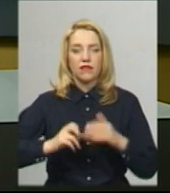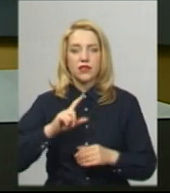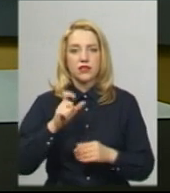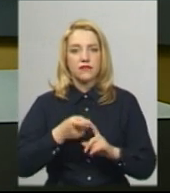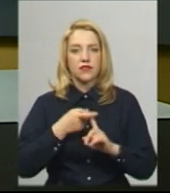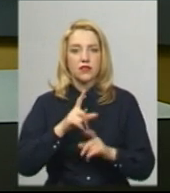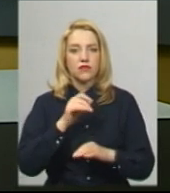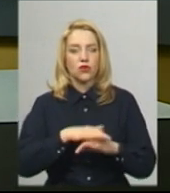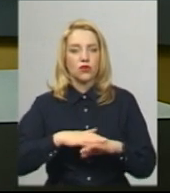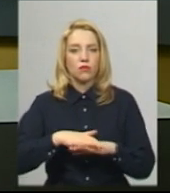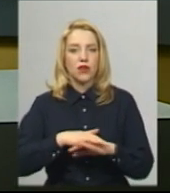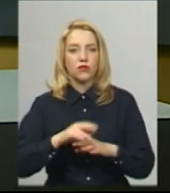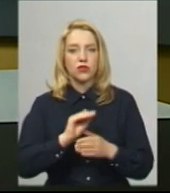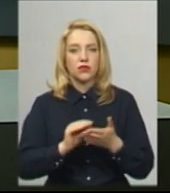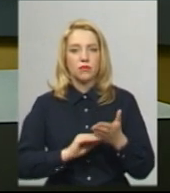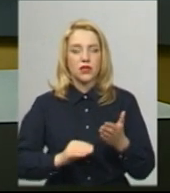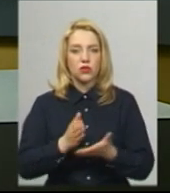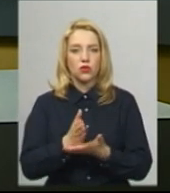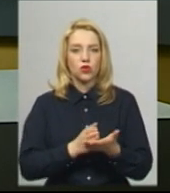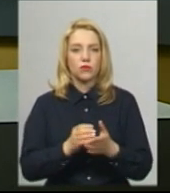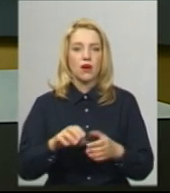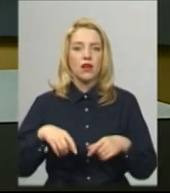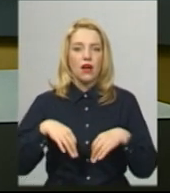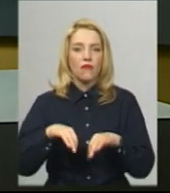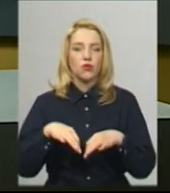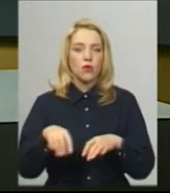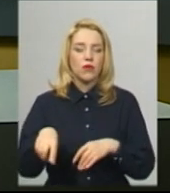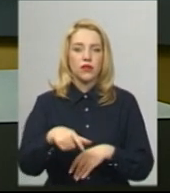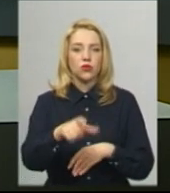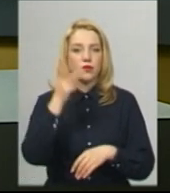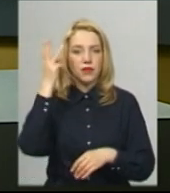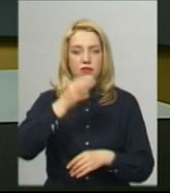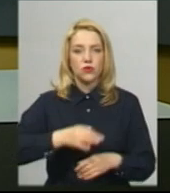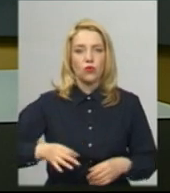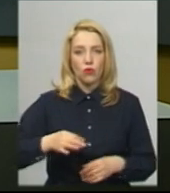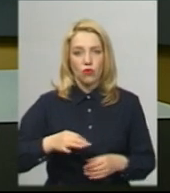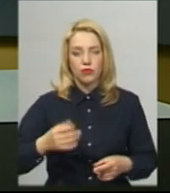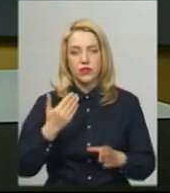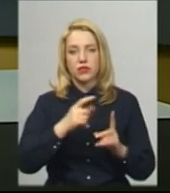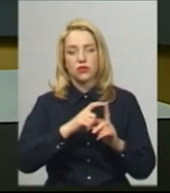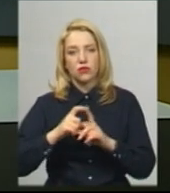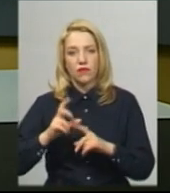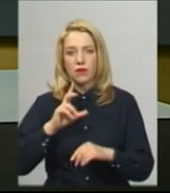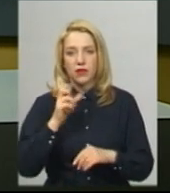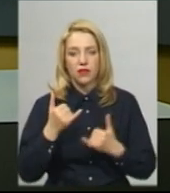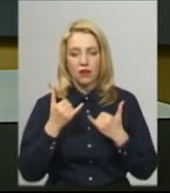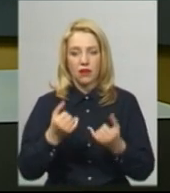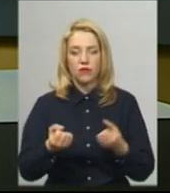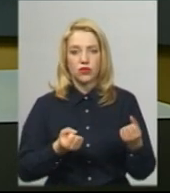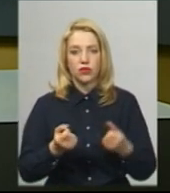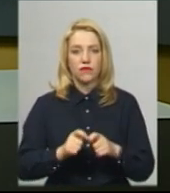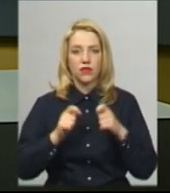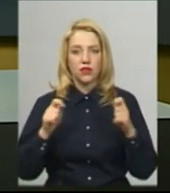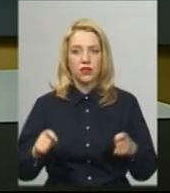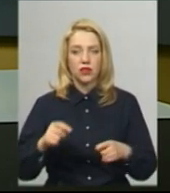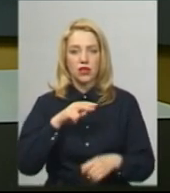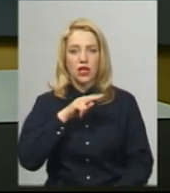зв'язків з громадськістю та пресою Служби автомобільних доріг у Хмельницькій області Наталія Колодій. За її словами, для водіїв ділянку відкриють у